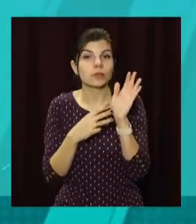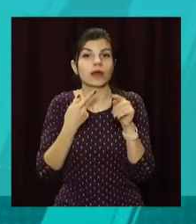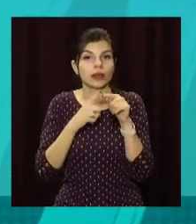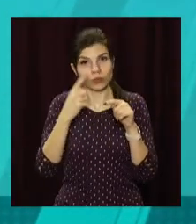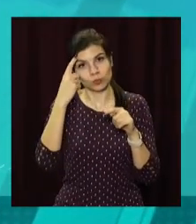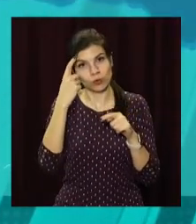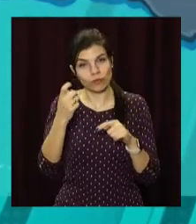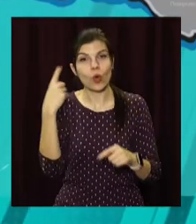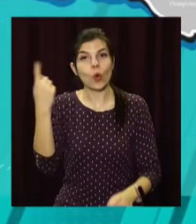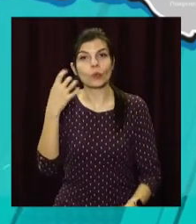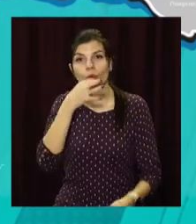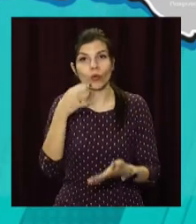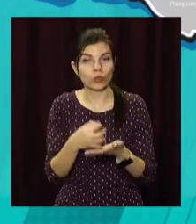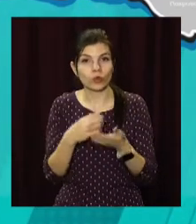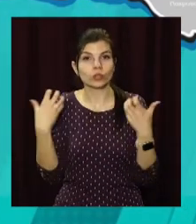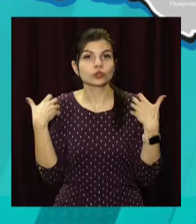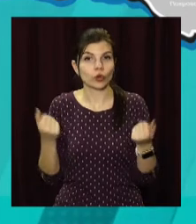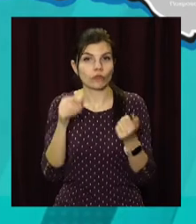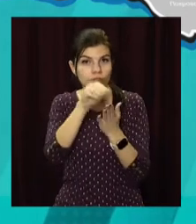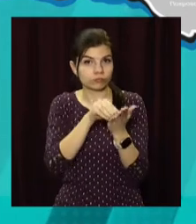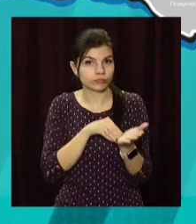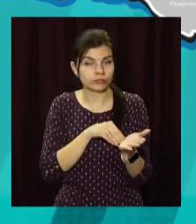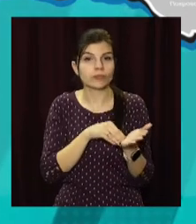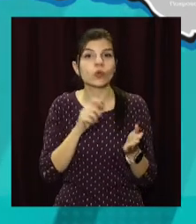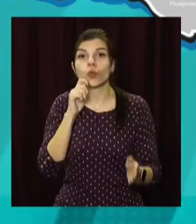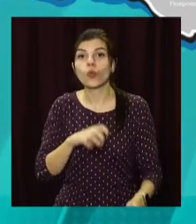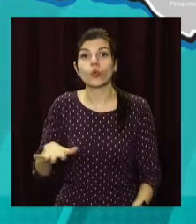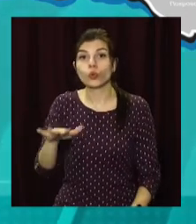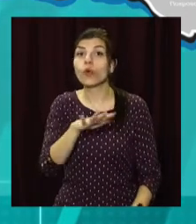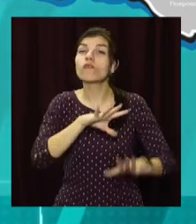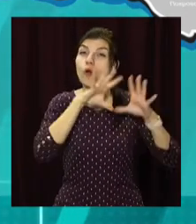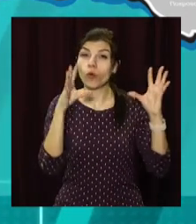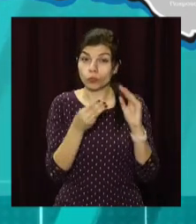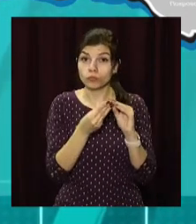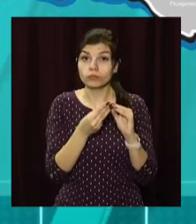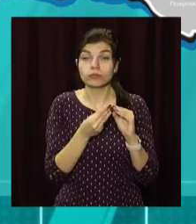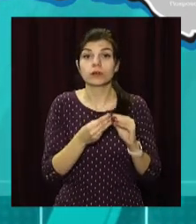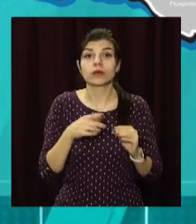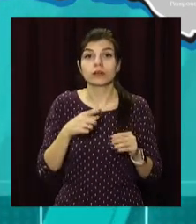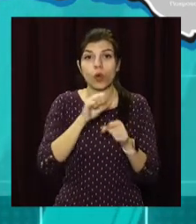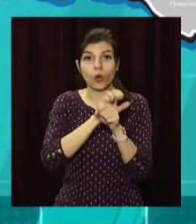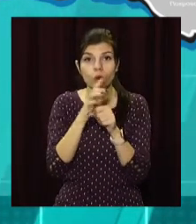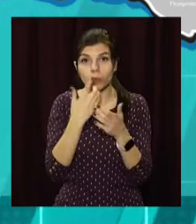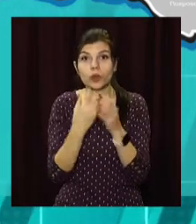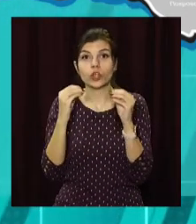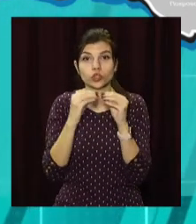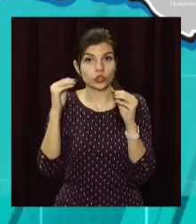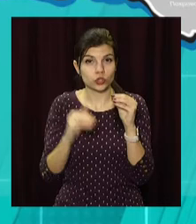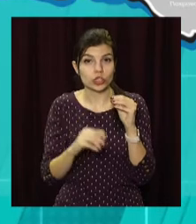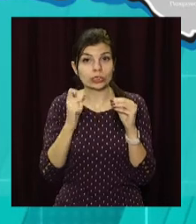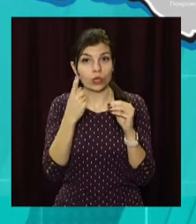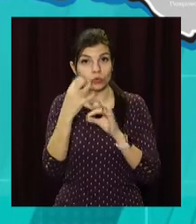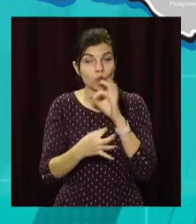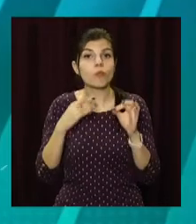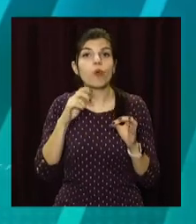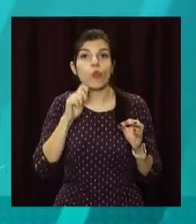повідомили у обласному департаменті охорони здоров'я. В Україні ж за попередню добу корону діагностували майже в 10 тисяч людей.